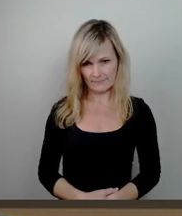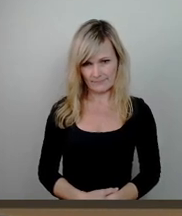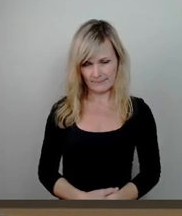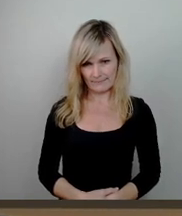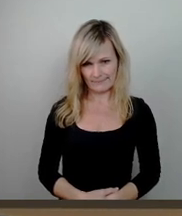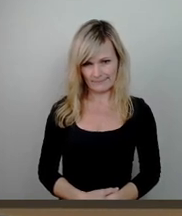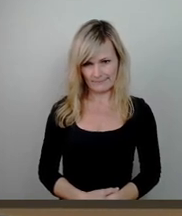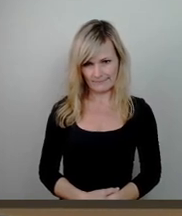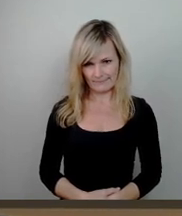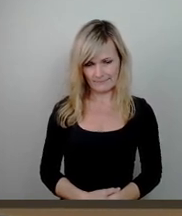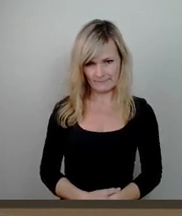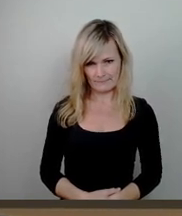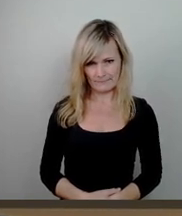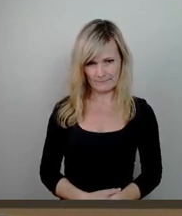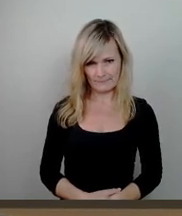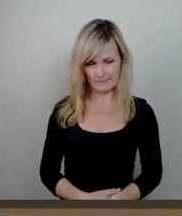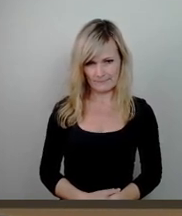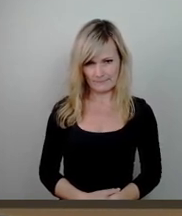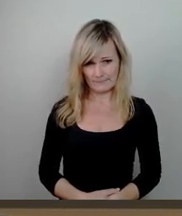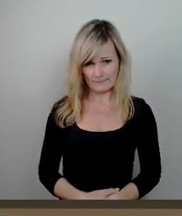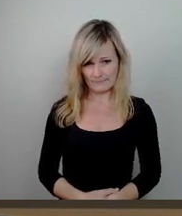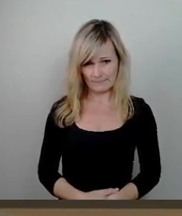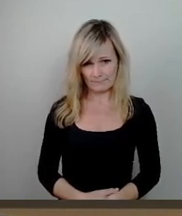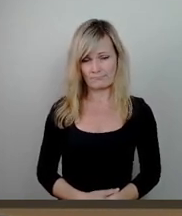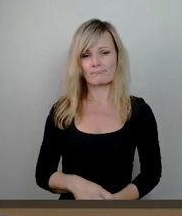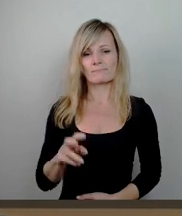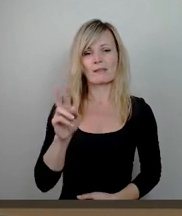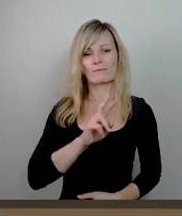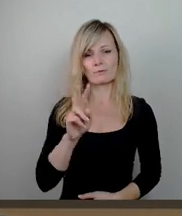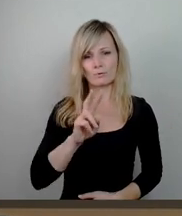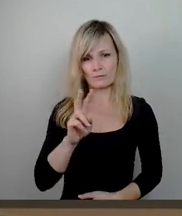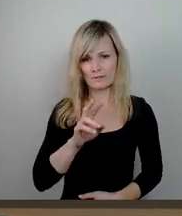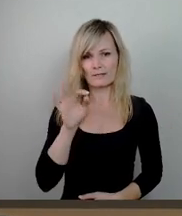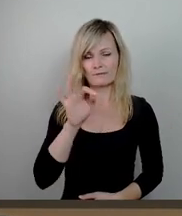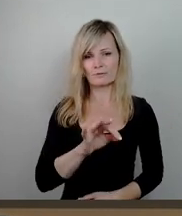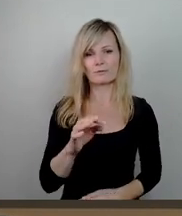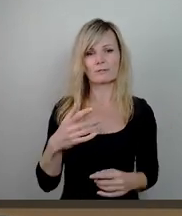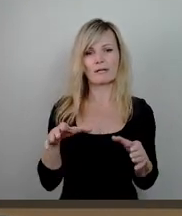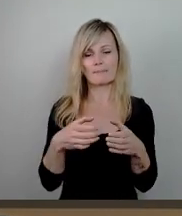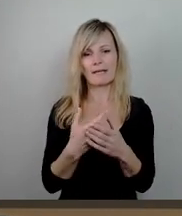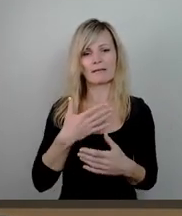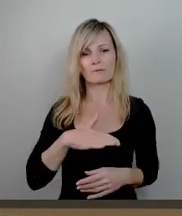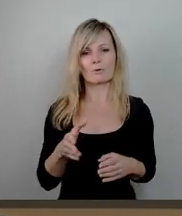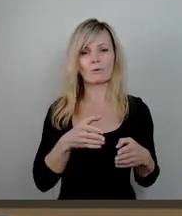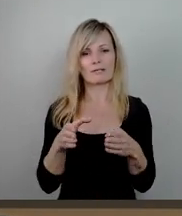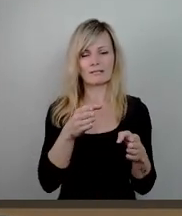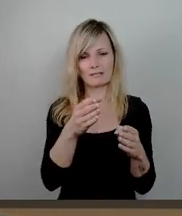für gemeinwohlorientierte Wohnformen nutzen. Herr Hans, bitte schön.